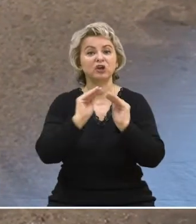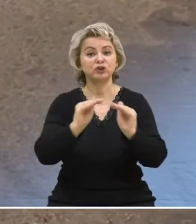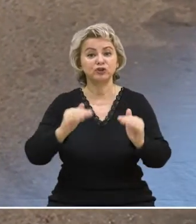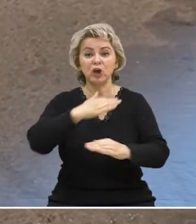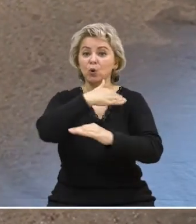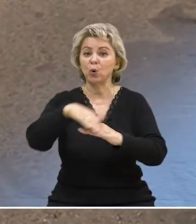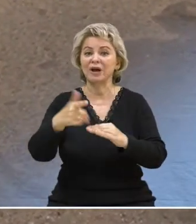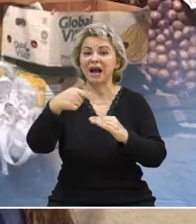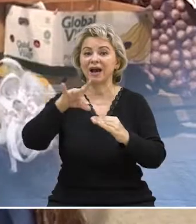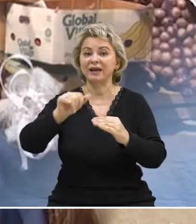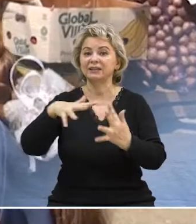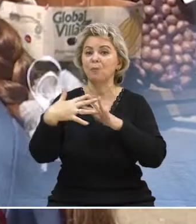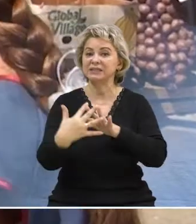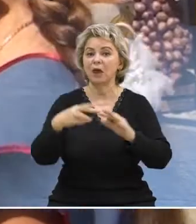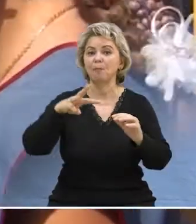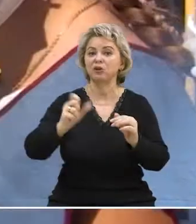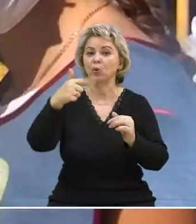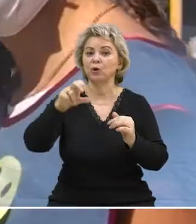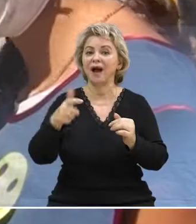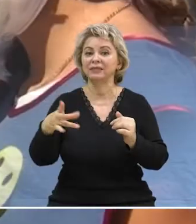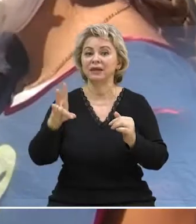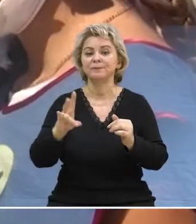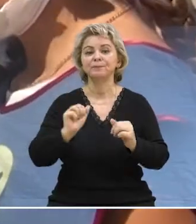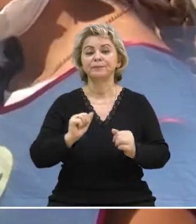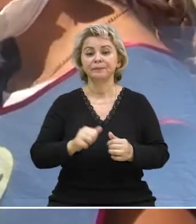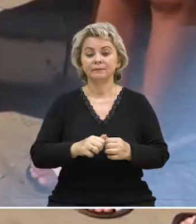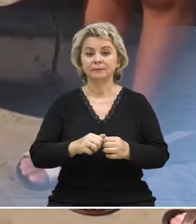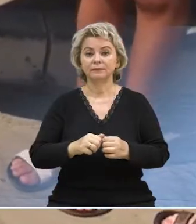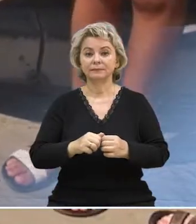пребывания детей на улице Гагарина посёлка Матвеев-Курган.